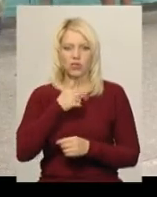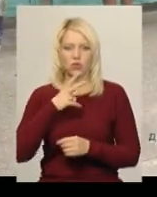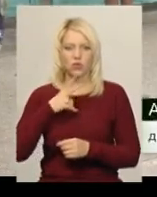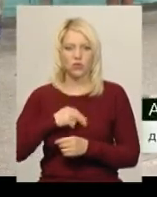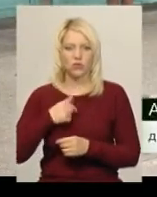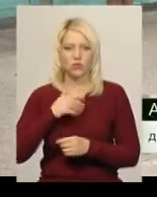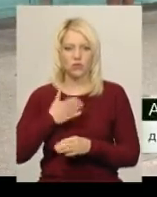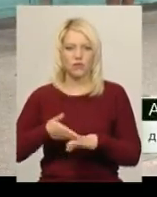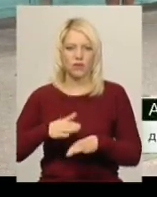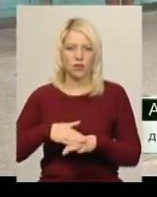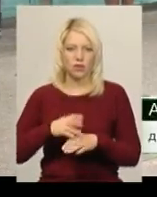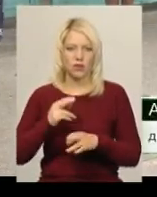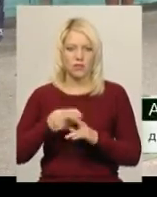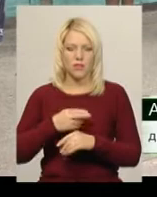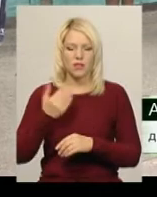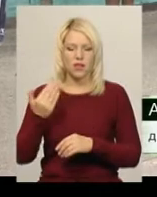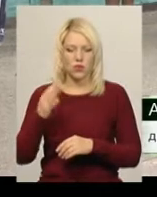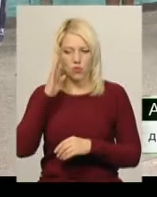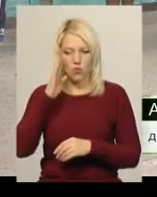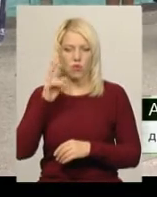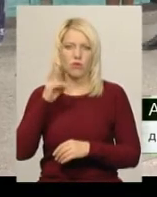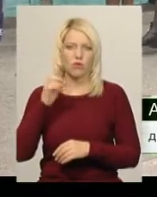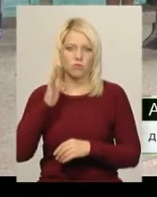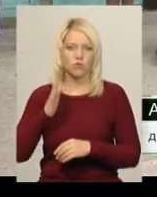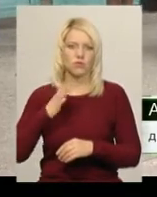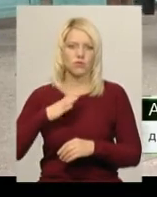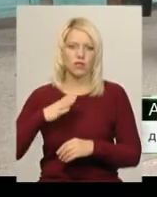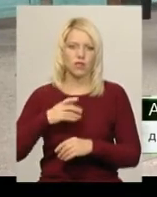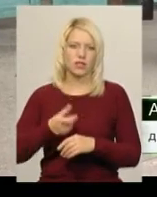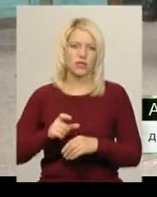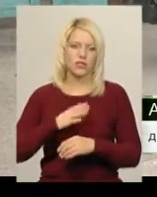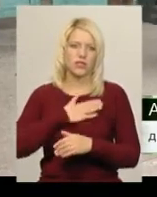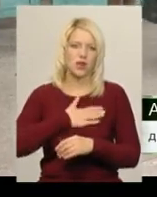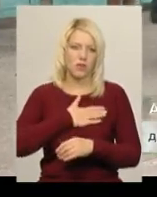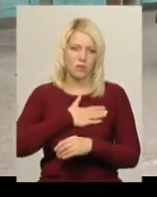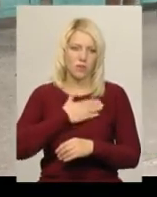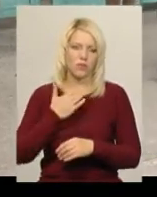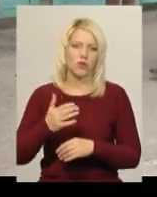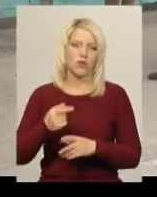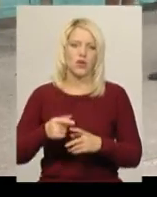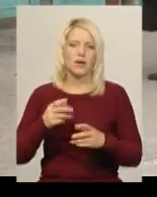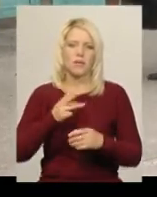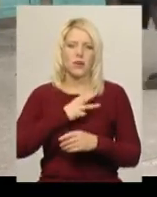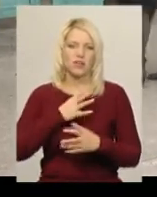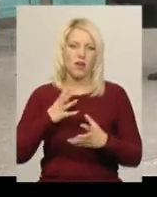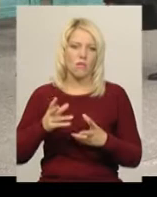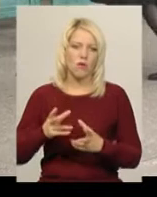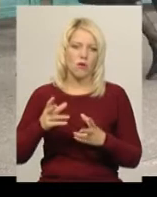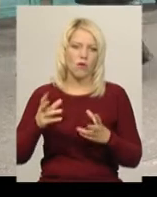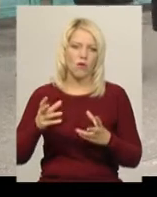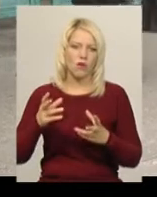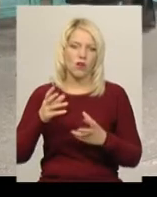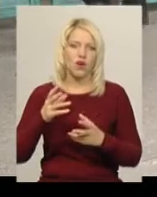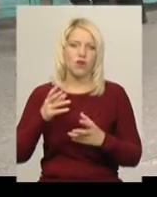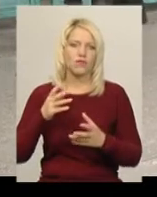трудно, мені і дитині буде дуже трудно без нього, але ми його будемо чекати, ми його дуже сильно любимо, бажаємо успіху, і йому всі хлопці, які